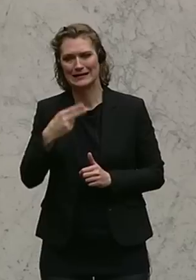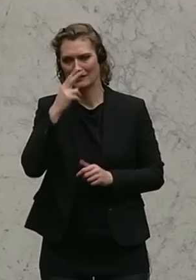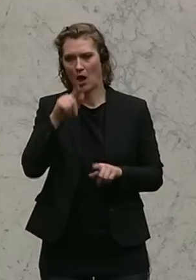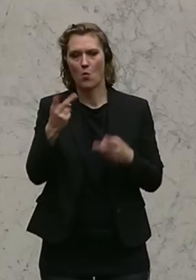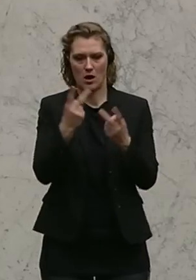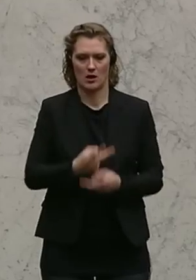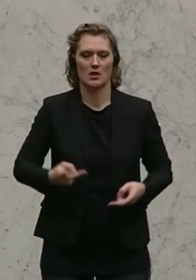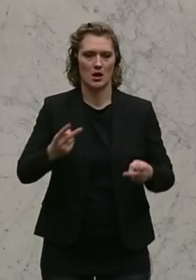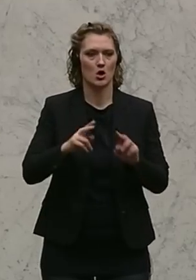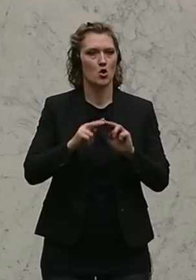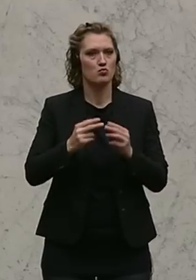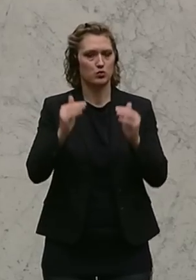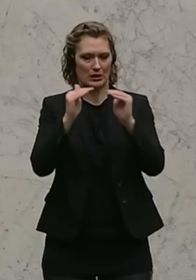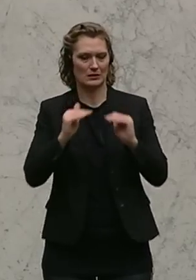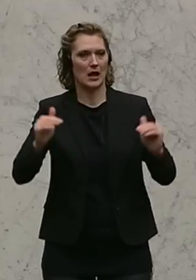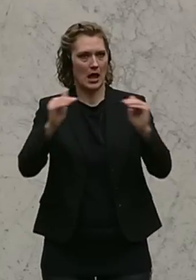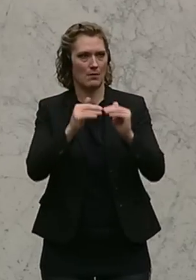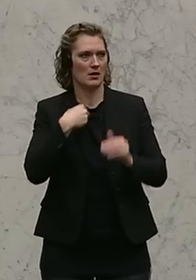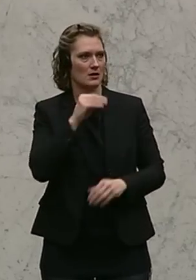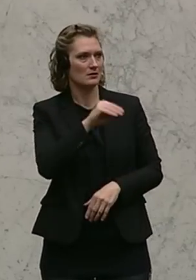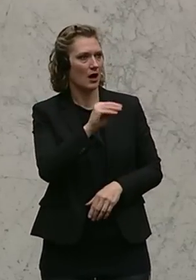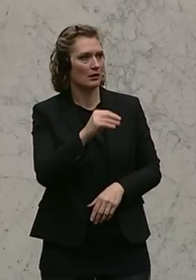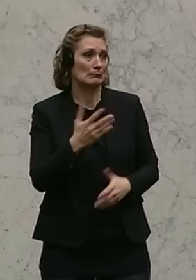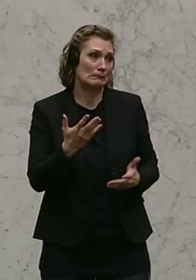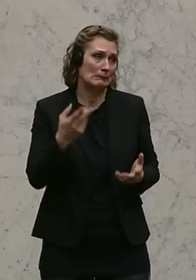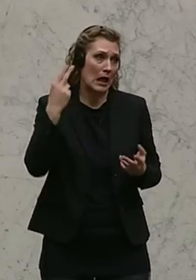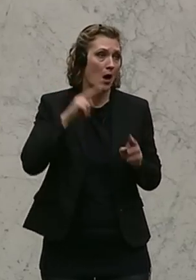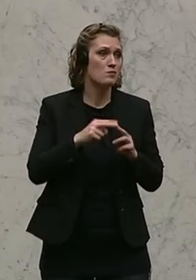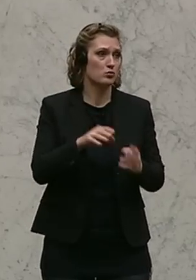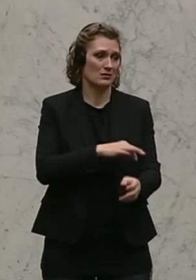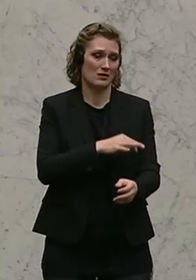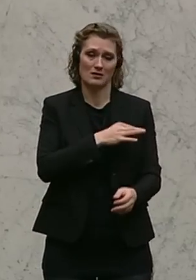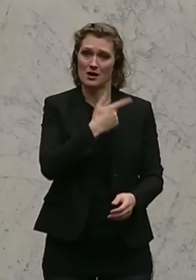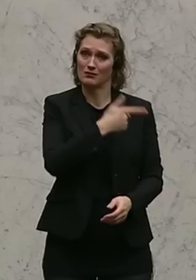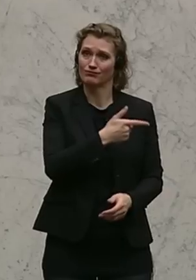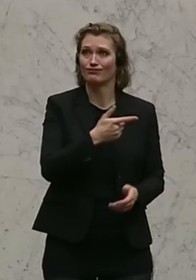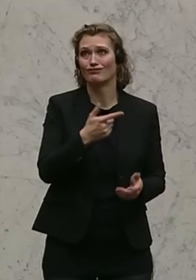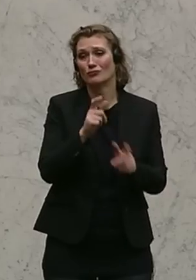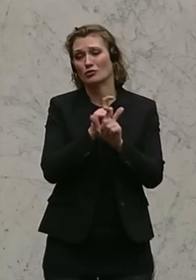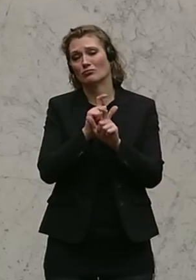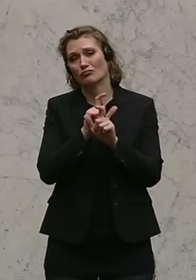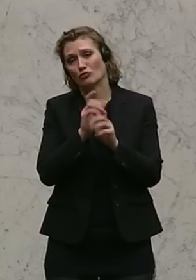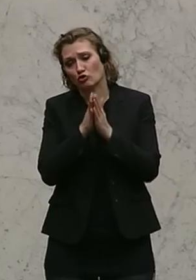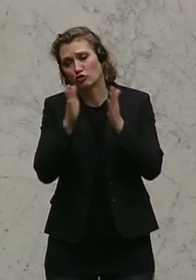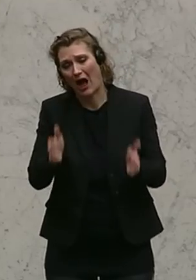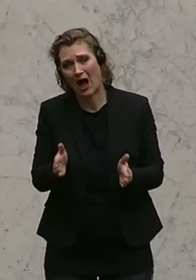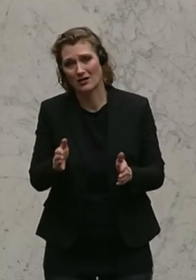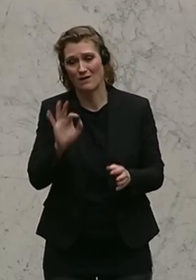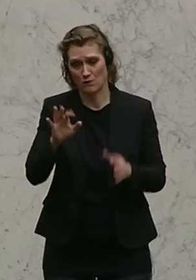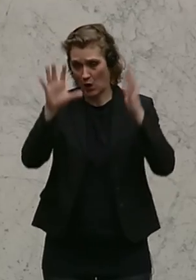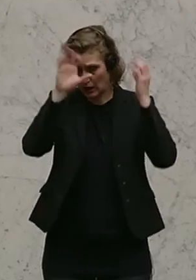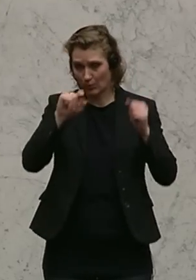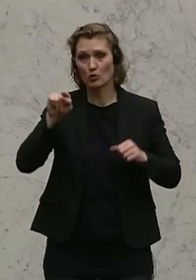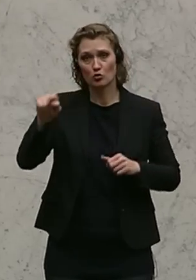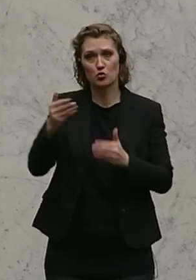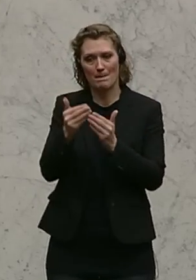auch auf Bundesebene. Und da muss ich Ihnen, Herr Bundeskanzler, leider attestieren, dass Sie den Schaden für die Republik zumindest maximiert haben.